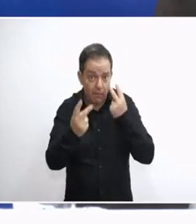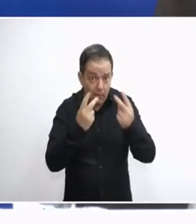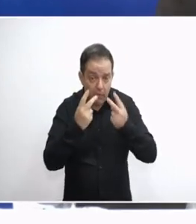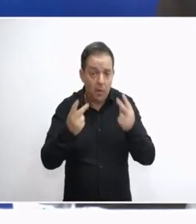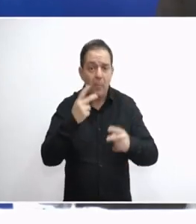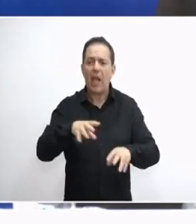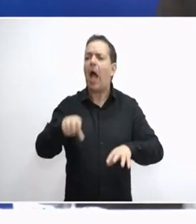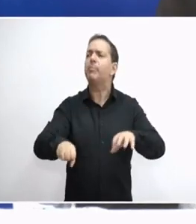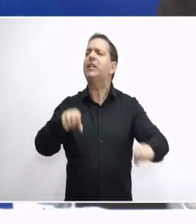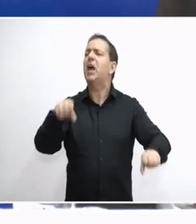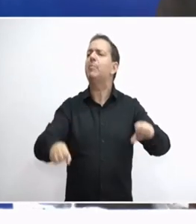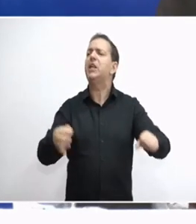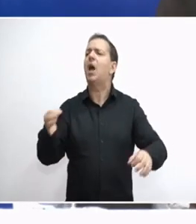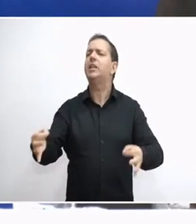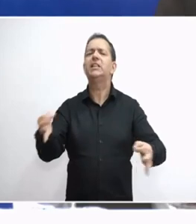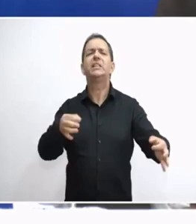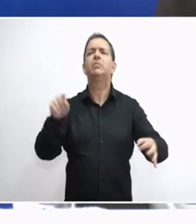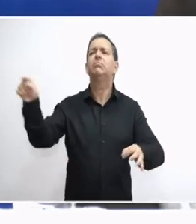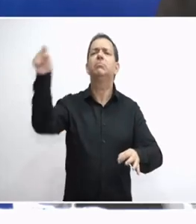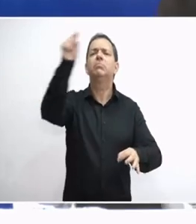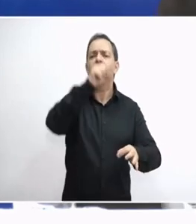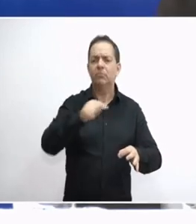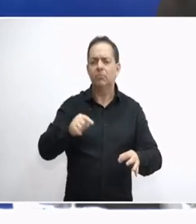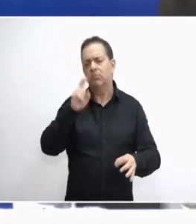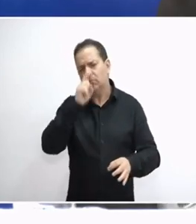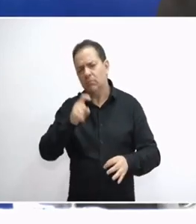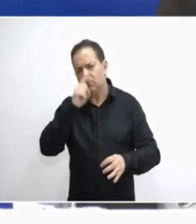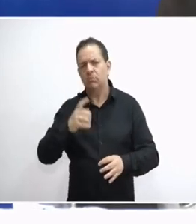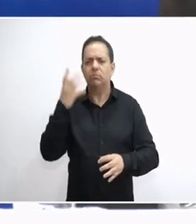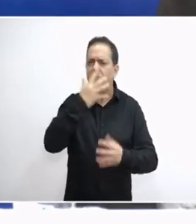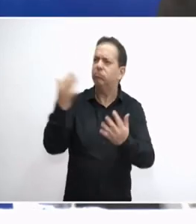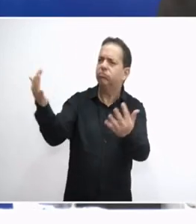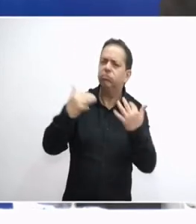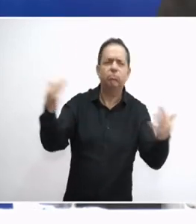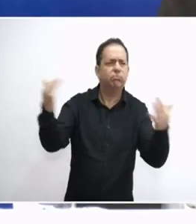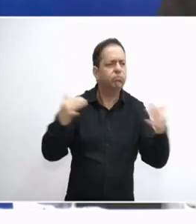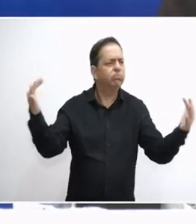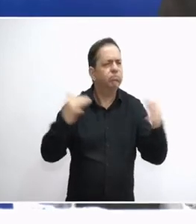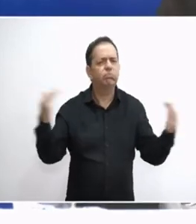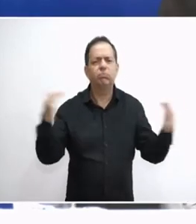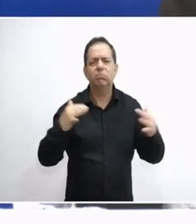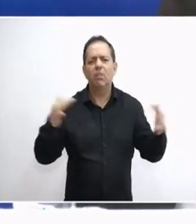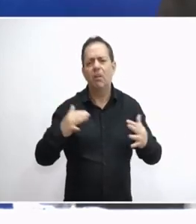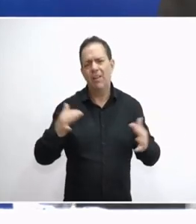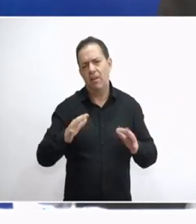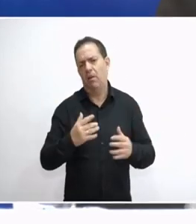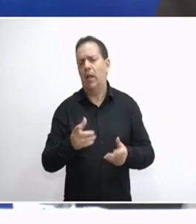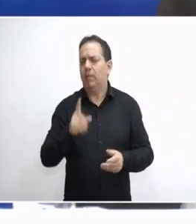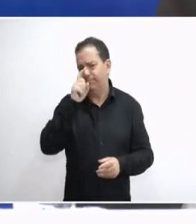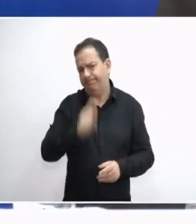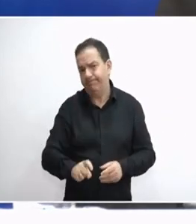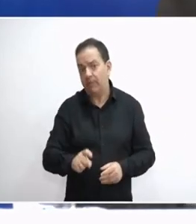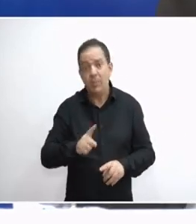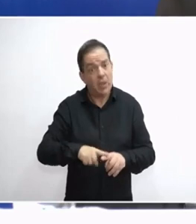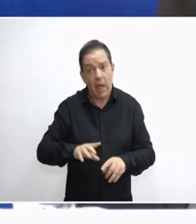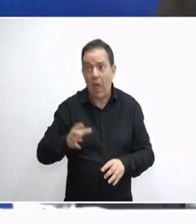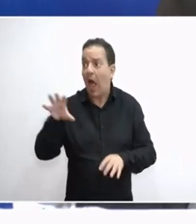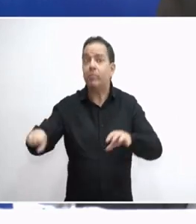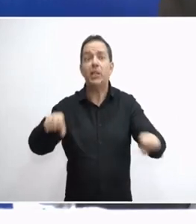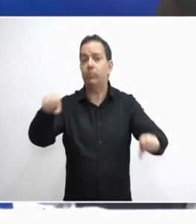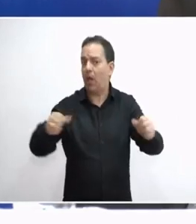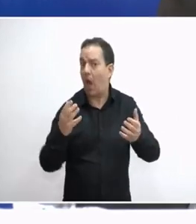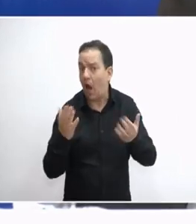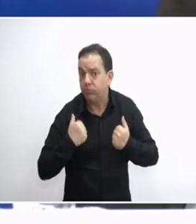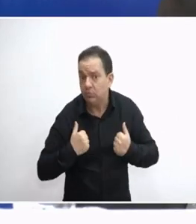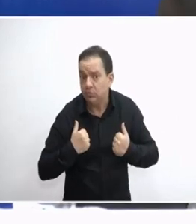απικιοκράτες, με αποτέλεσμα να δεν μπορούσαν να μην δεχτούν τους μετανάστες αλλά και τους ανθρώπους από τις απικίες τους. Εμείς όμως δεν είμαστε. Όμως